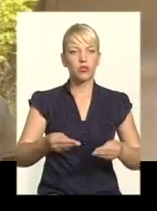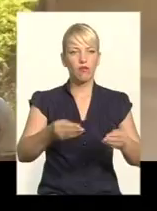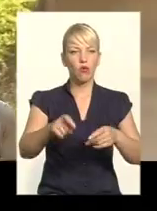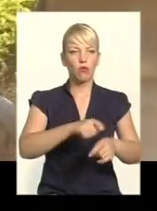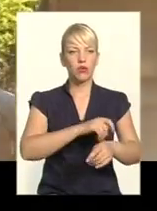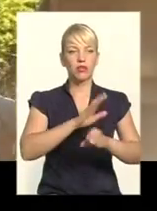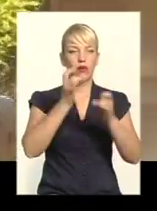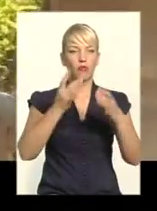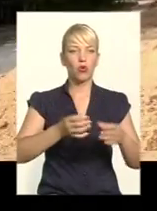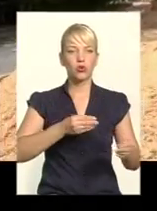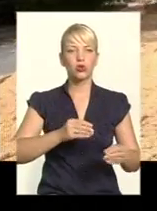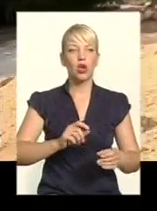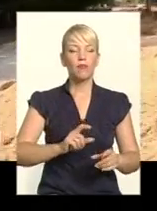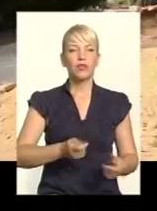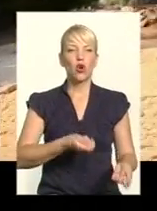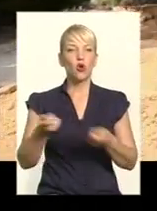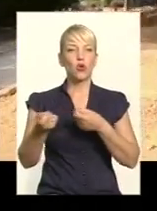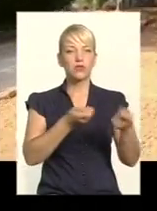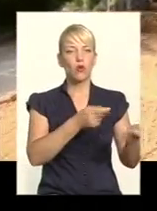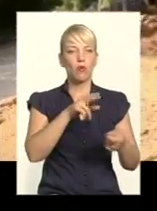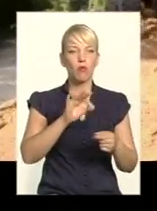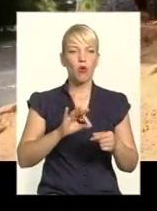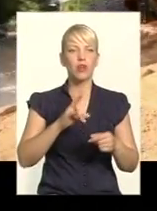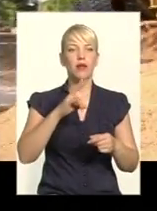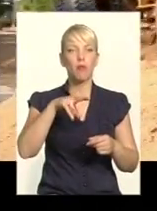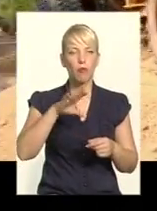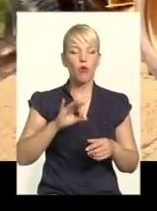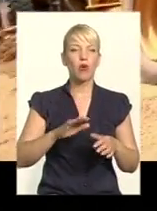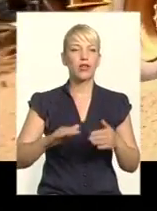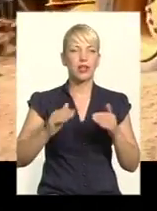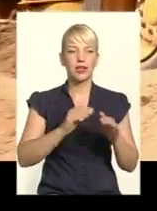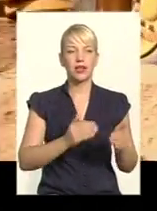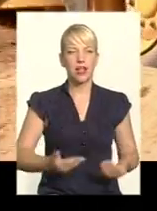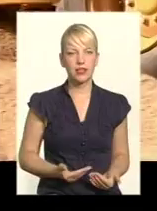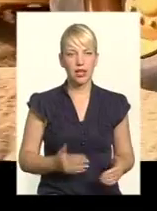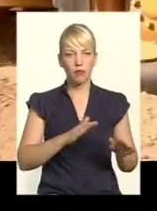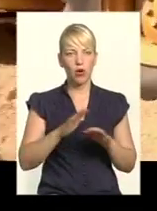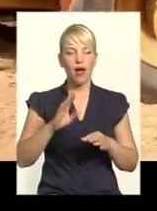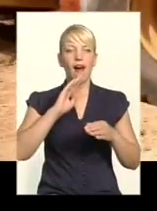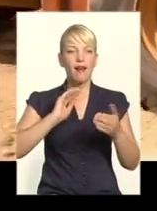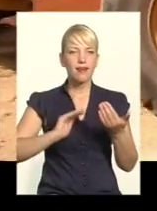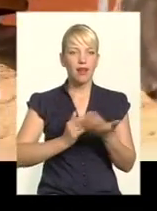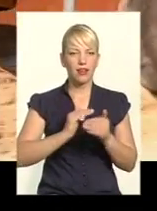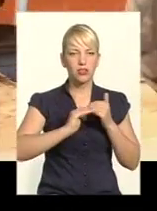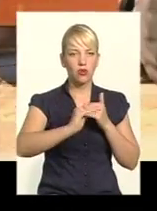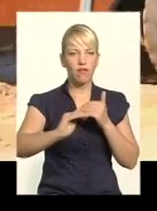розвозять по населеним пунктам, а якісно вкладають, щоб і проїхати автівкам було як, і людям пройти.